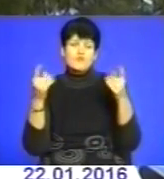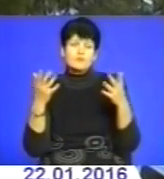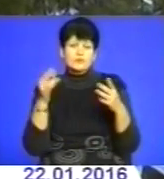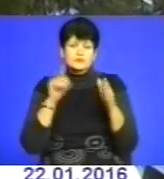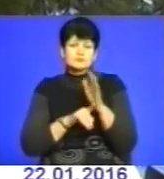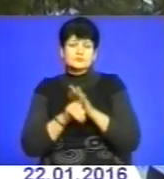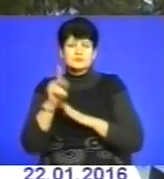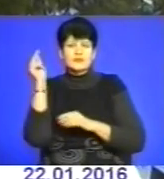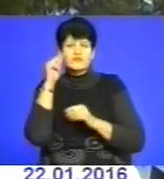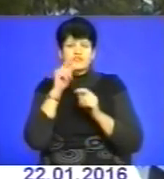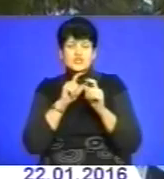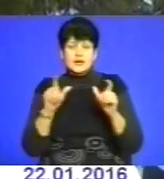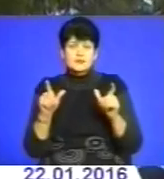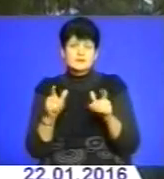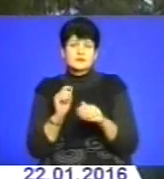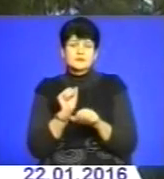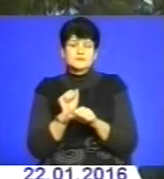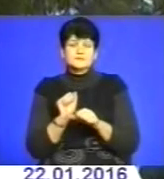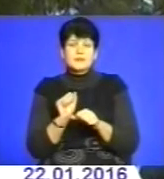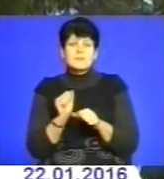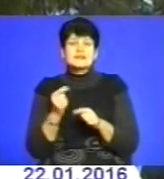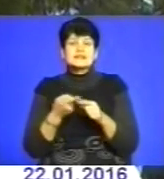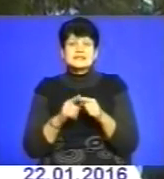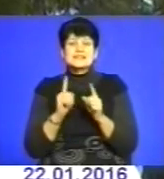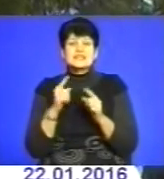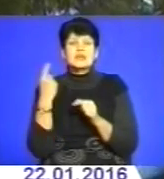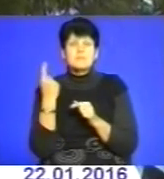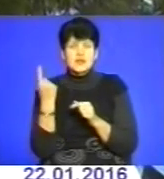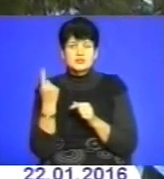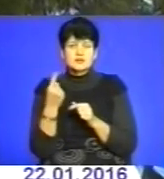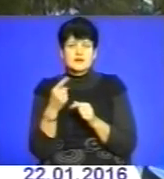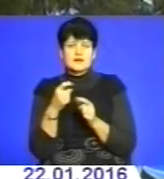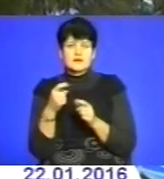і знімемо запобіжні заходи по місту. Стільки перша хвиля прогнозують, чи друга?